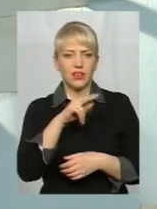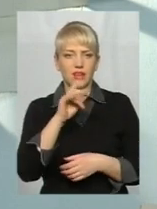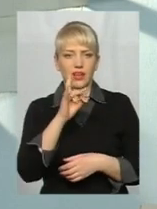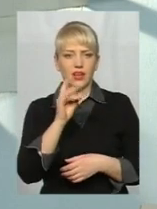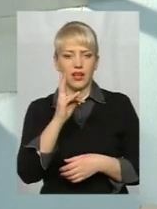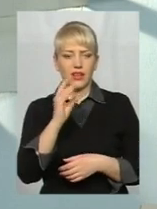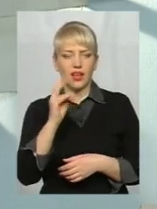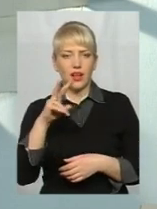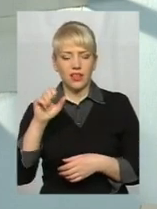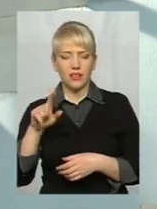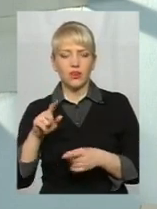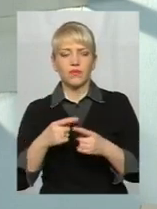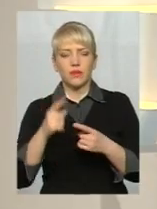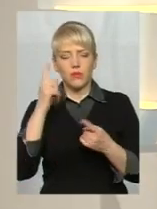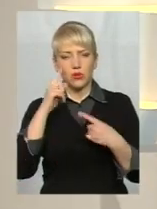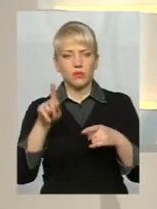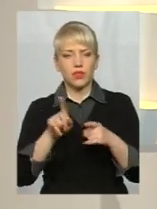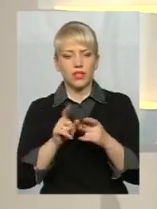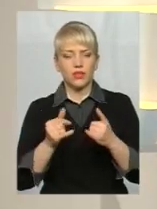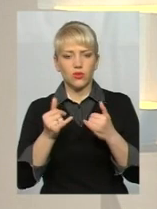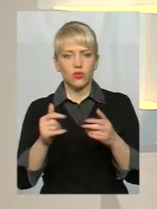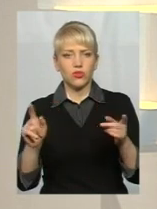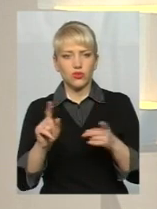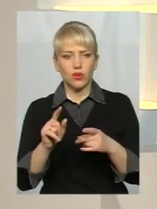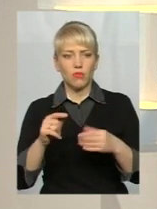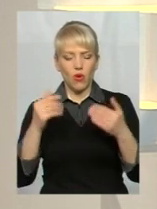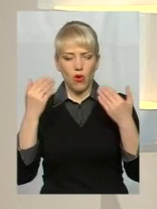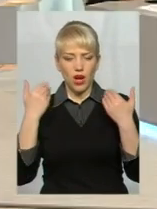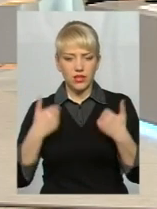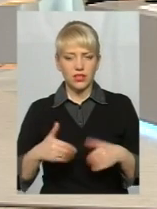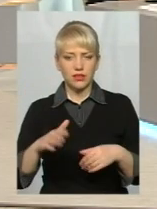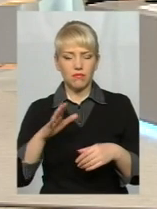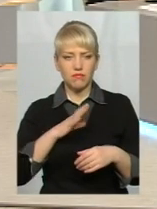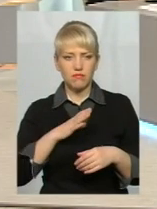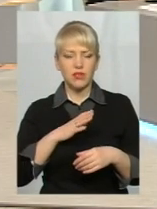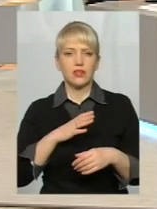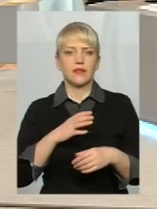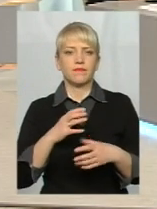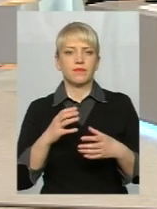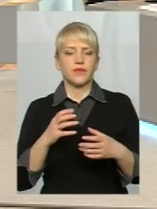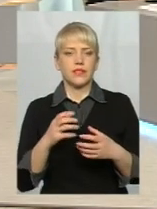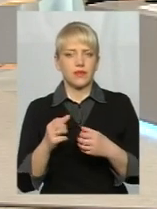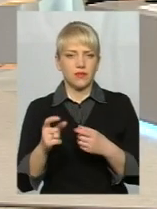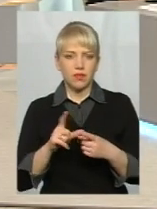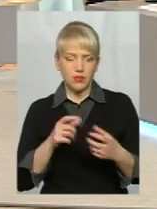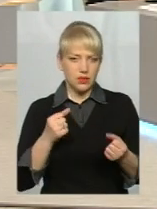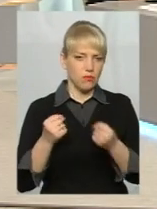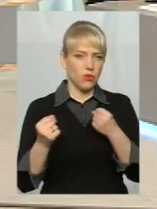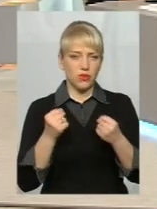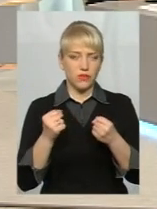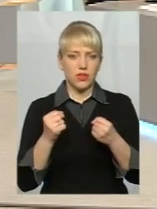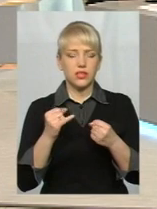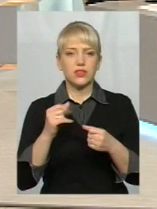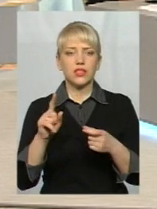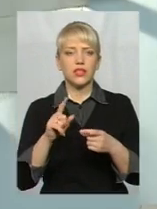для того, щоб організм міг мобілізуватися і якийсь зробити вчинок. Як правило, там зберегти своє життя. Після цього, коли падає рівень